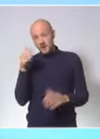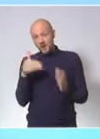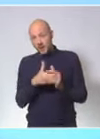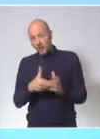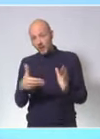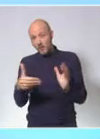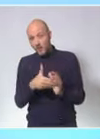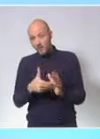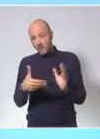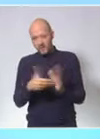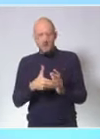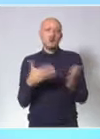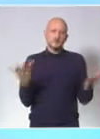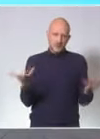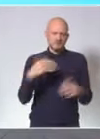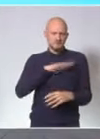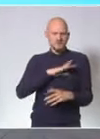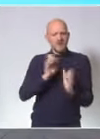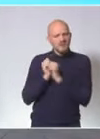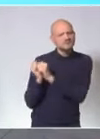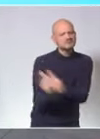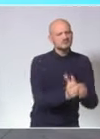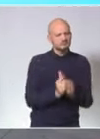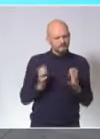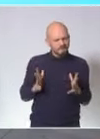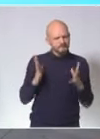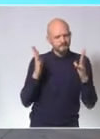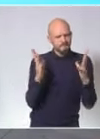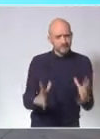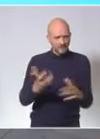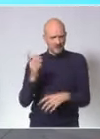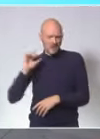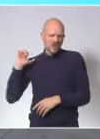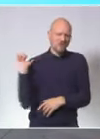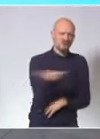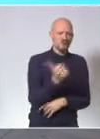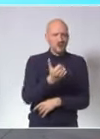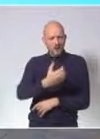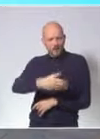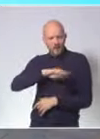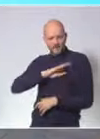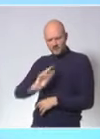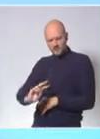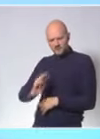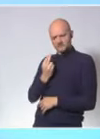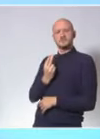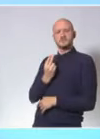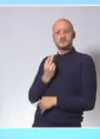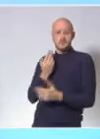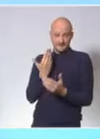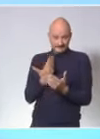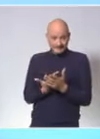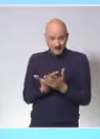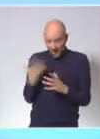grâce à notre mobilisation collective, grâce au sens des responsabilités de chacune et de chacun, nous avons